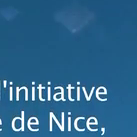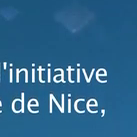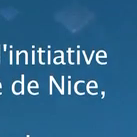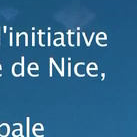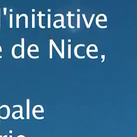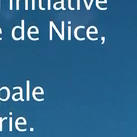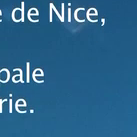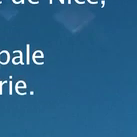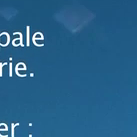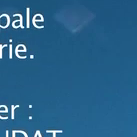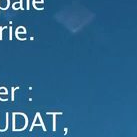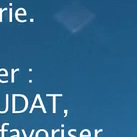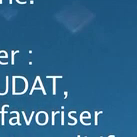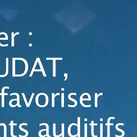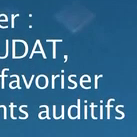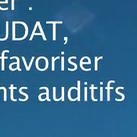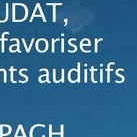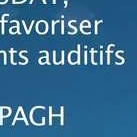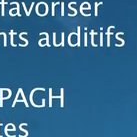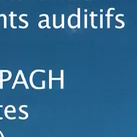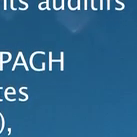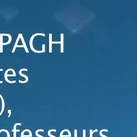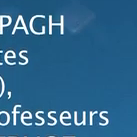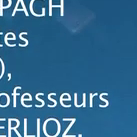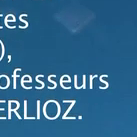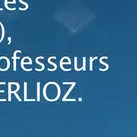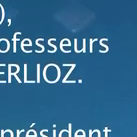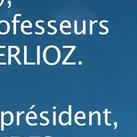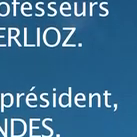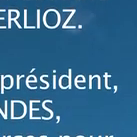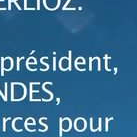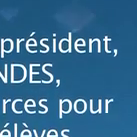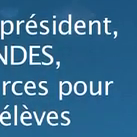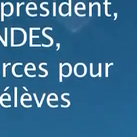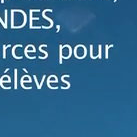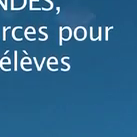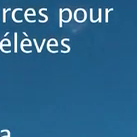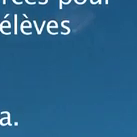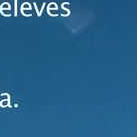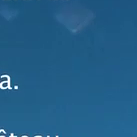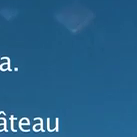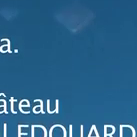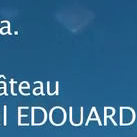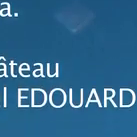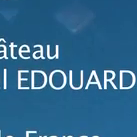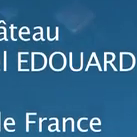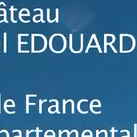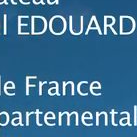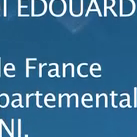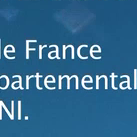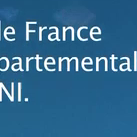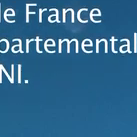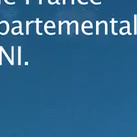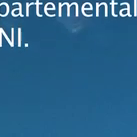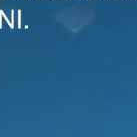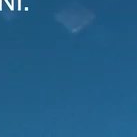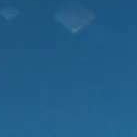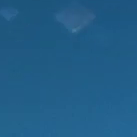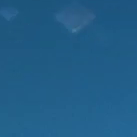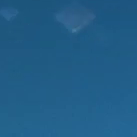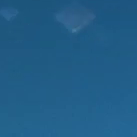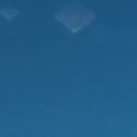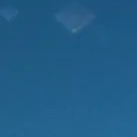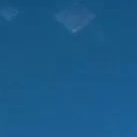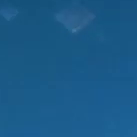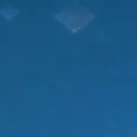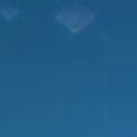-titrage